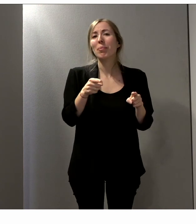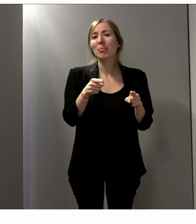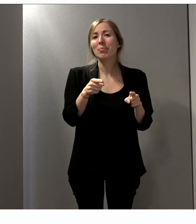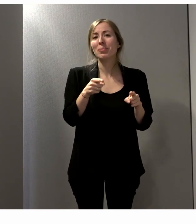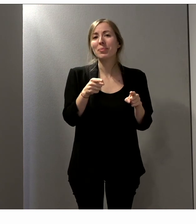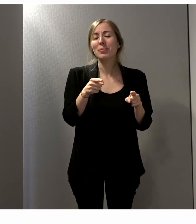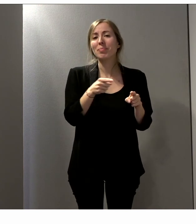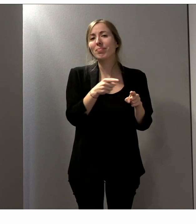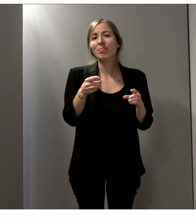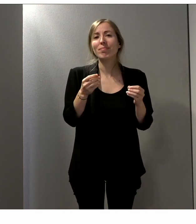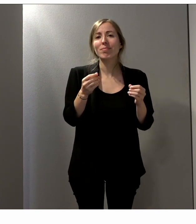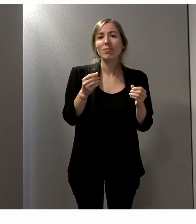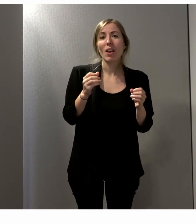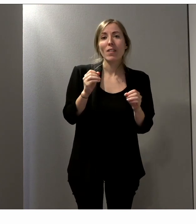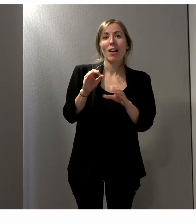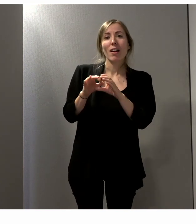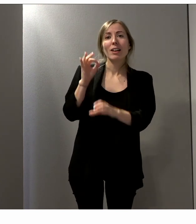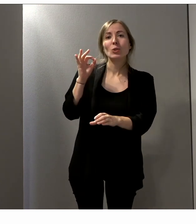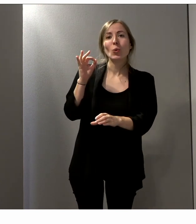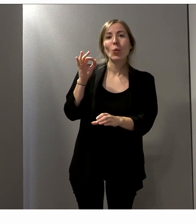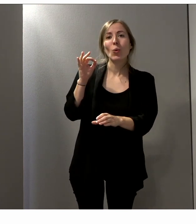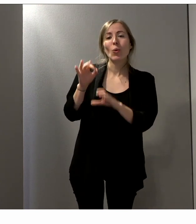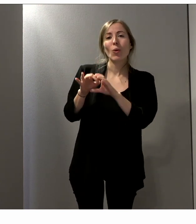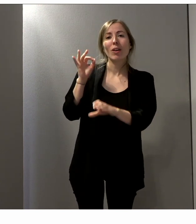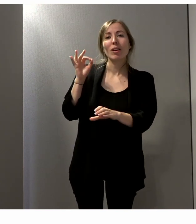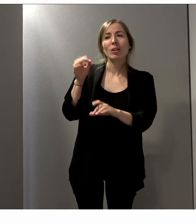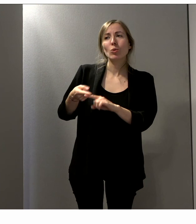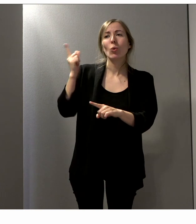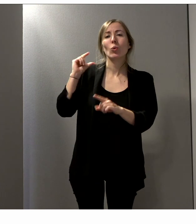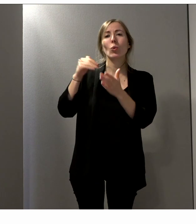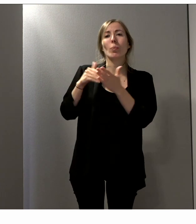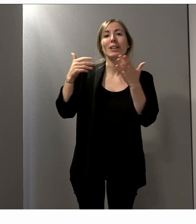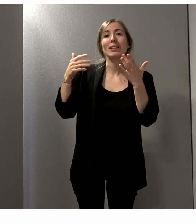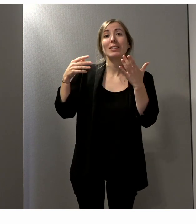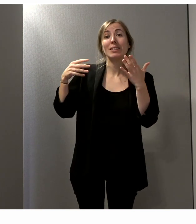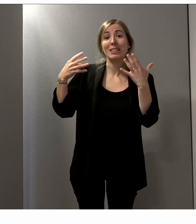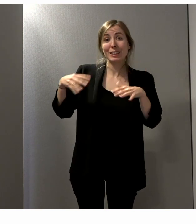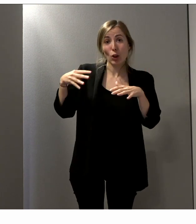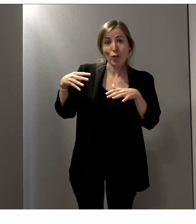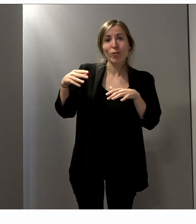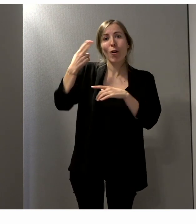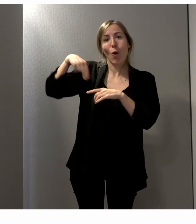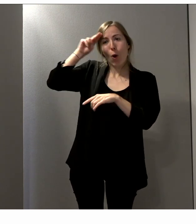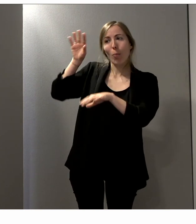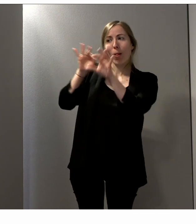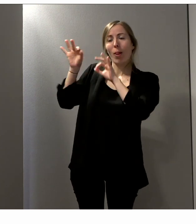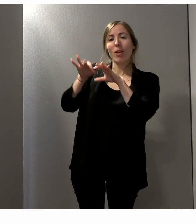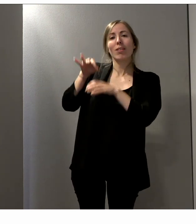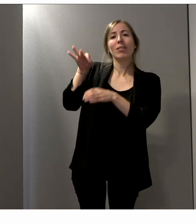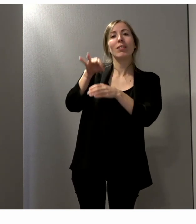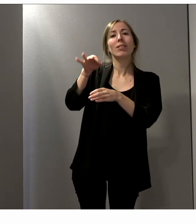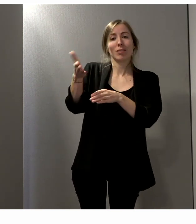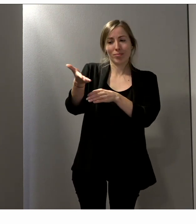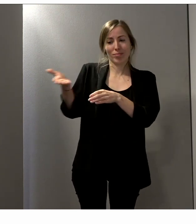pour les élections parlementaires de 2019 européennes, avec